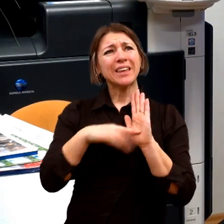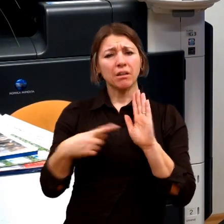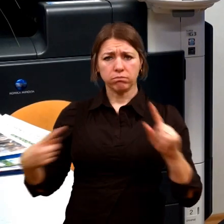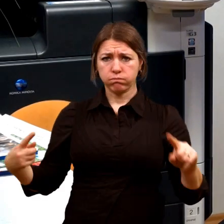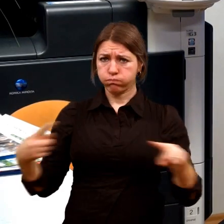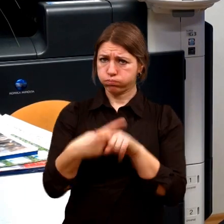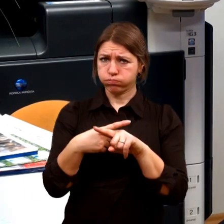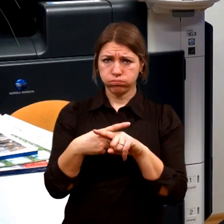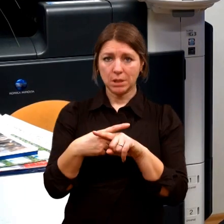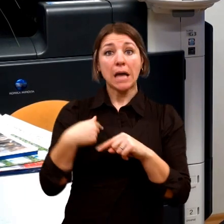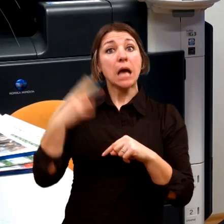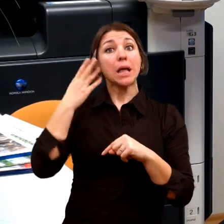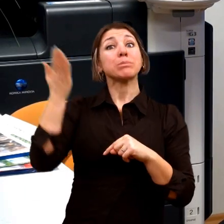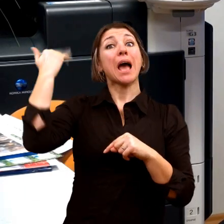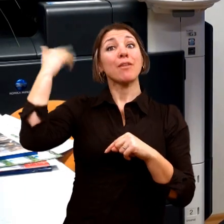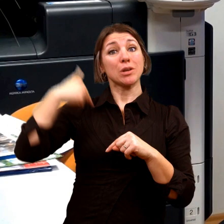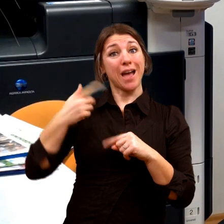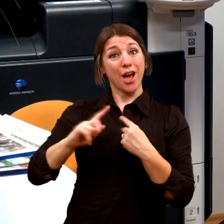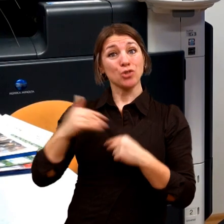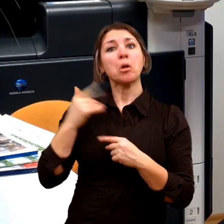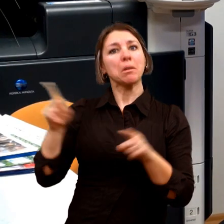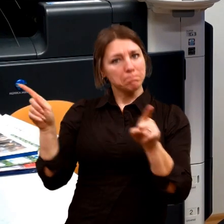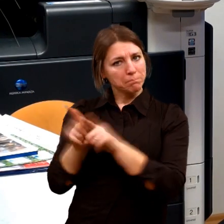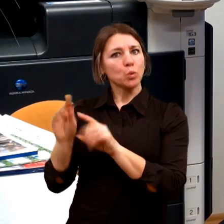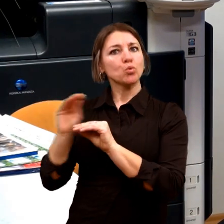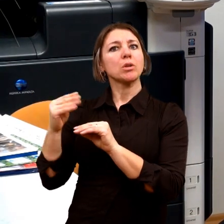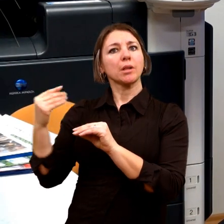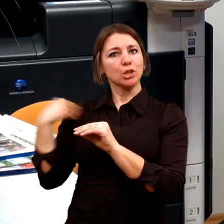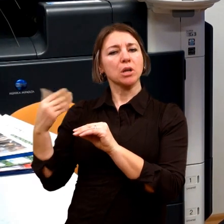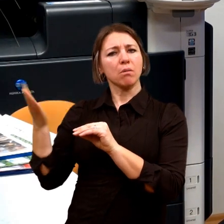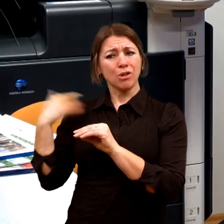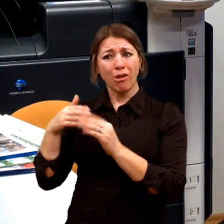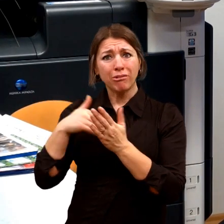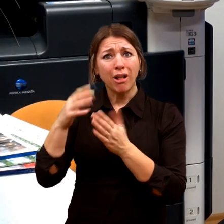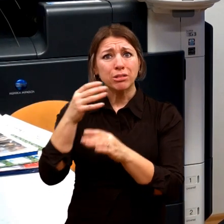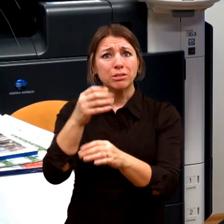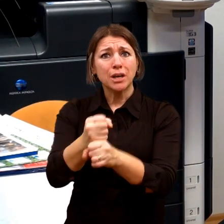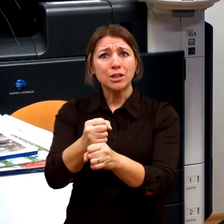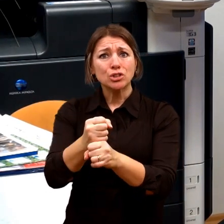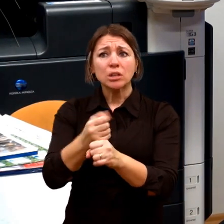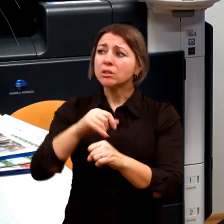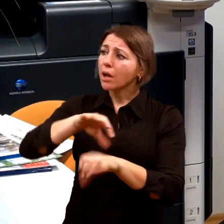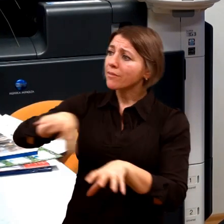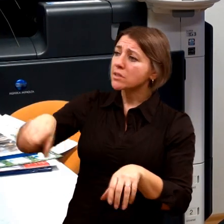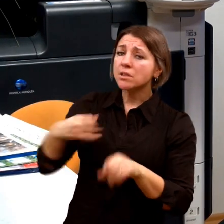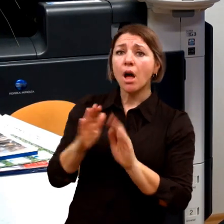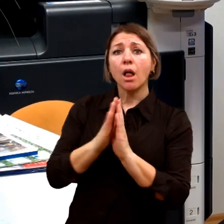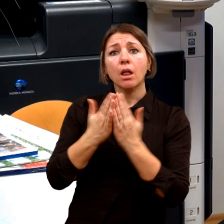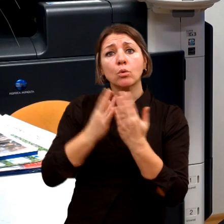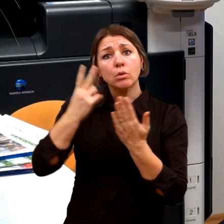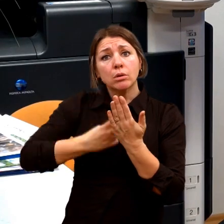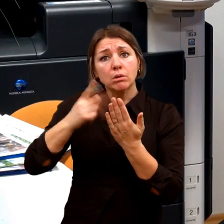to se říkalo za nás taky, no známe to všichni, to si ta paní učitelka jako vymyslela, to není úplně